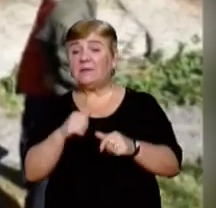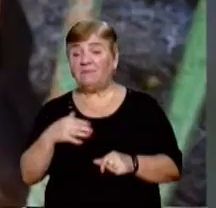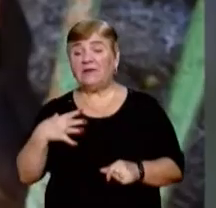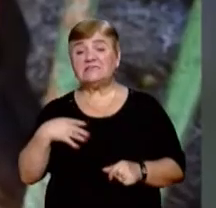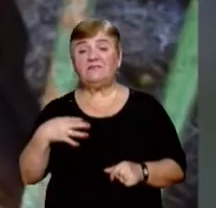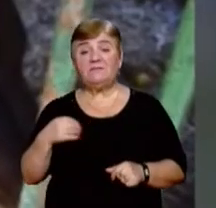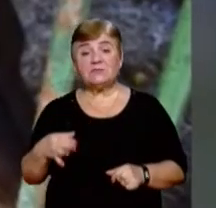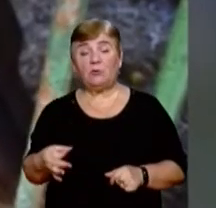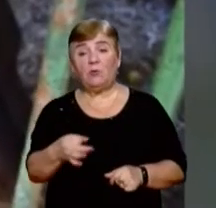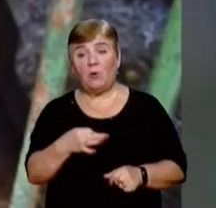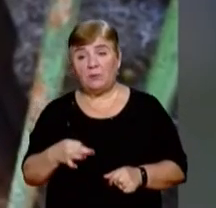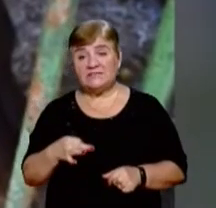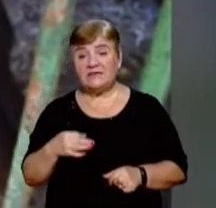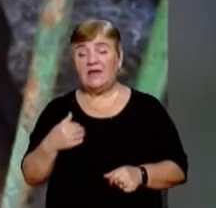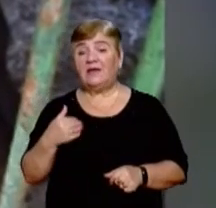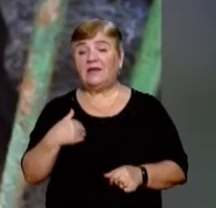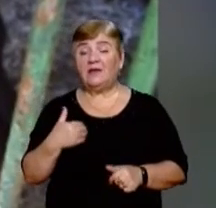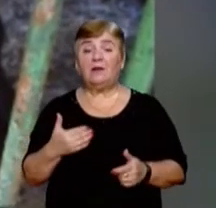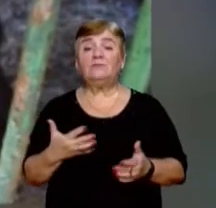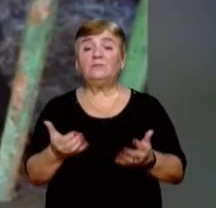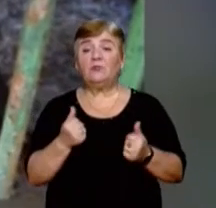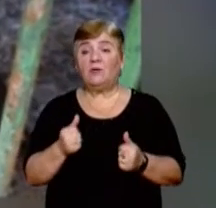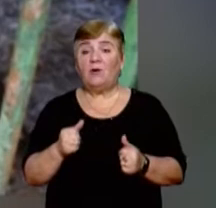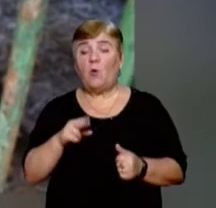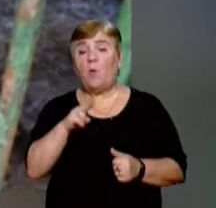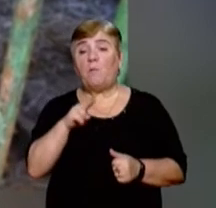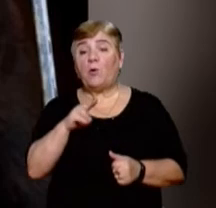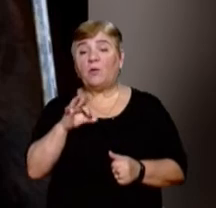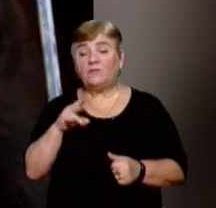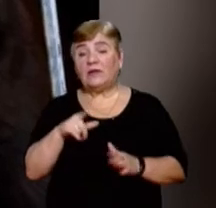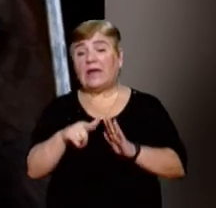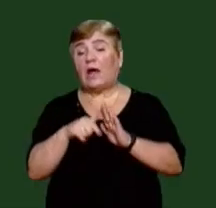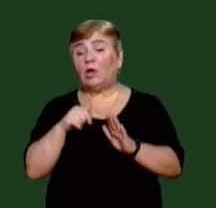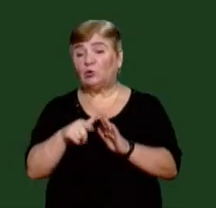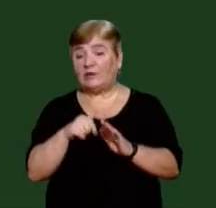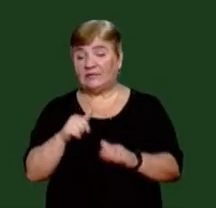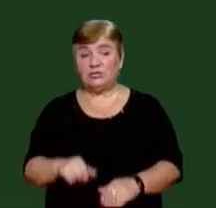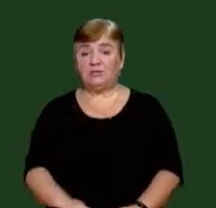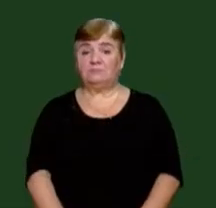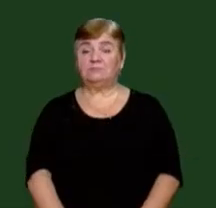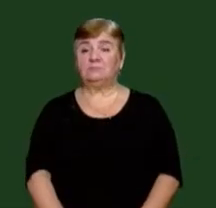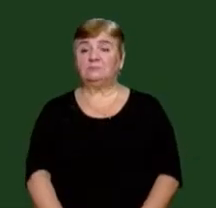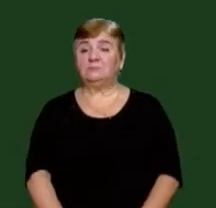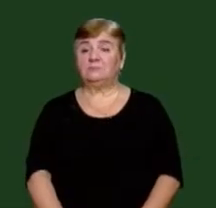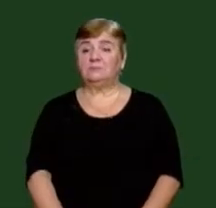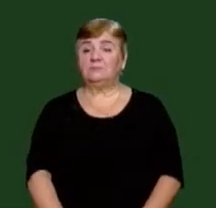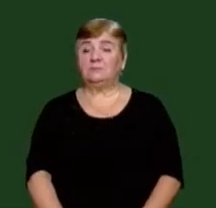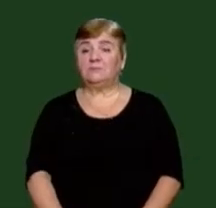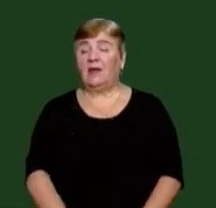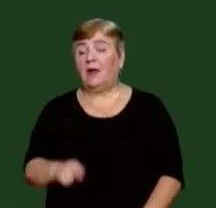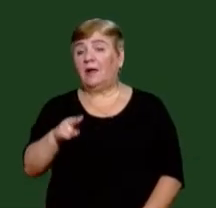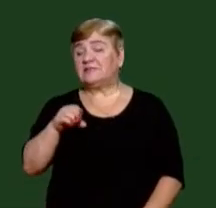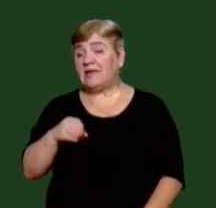Львівської області. До цього тварини утримувалися в Покровську на Донеччині. Це б якийсь